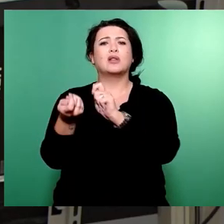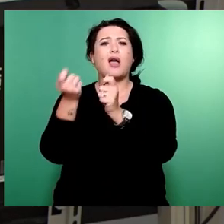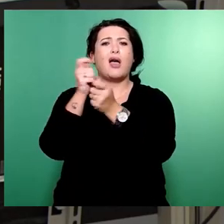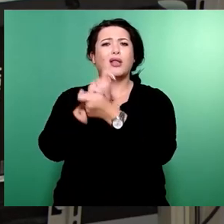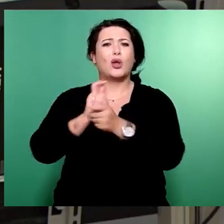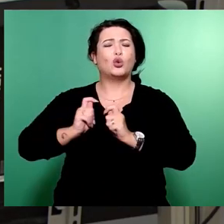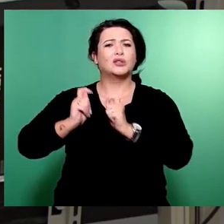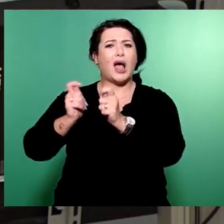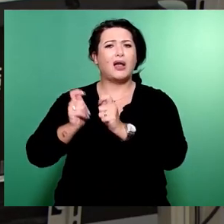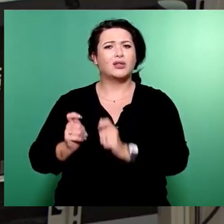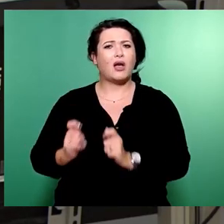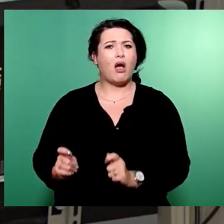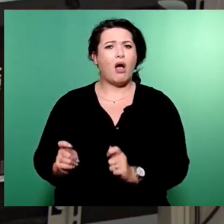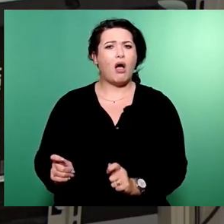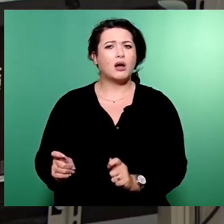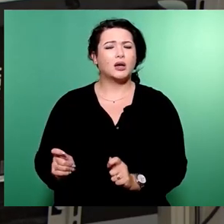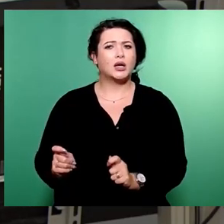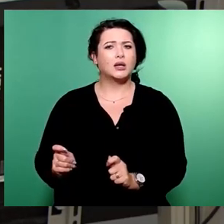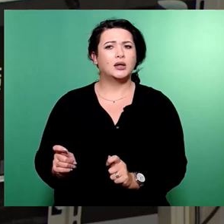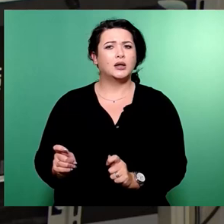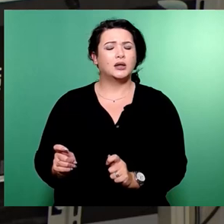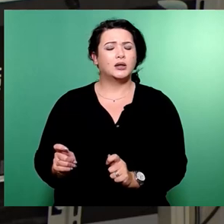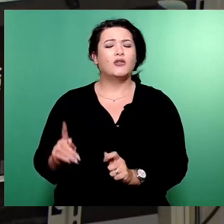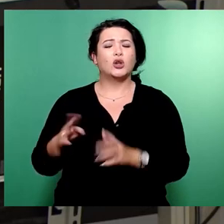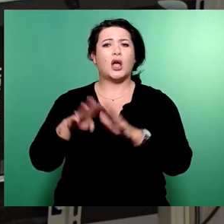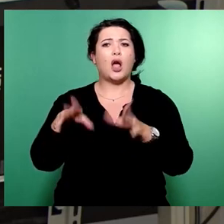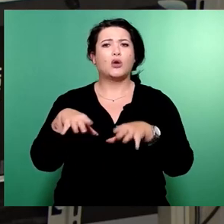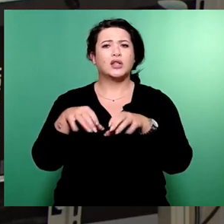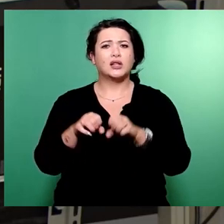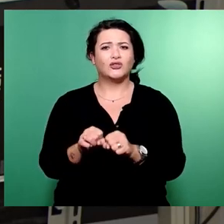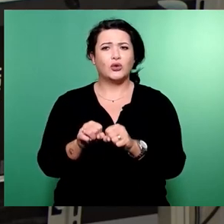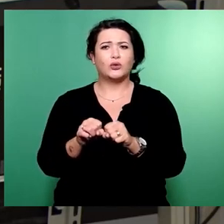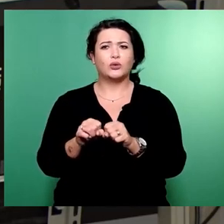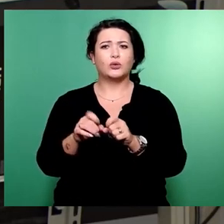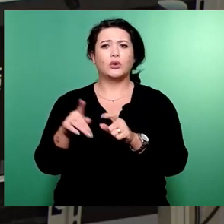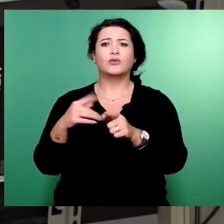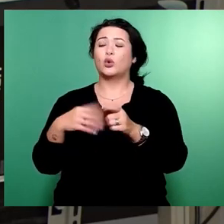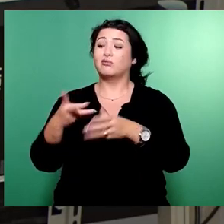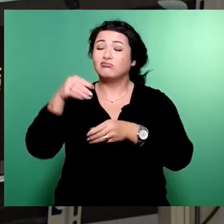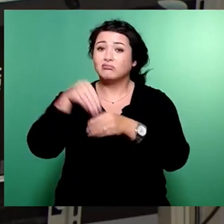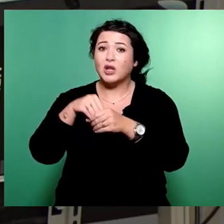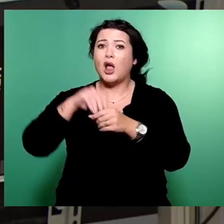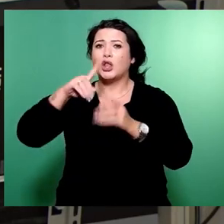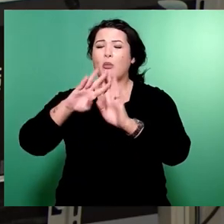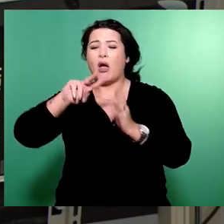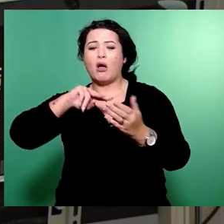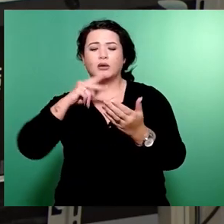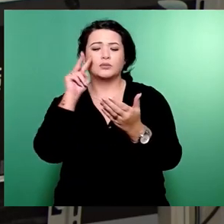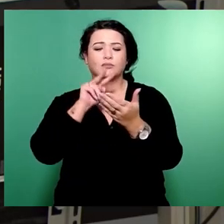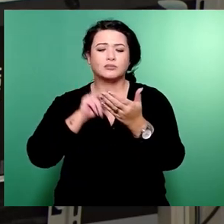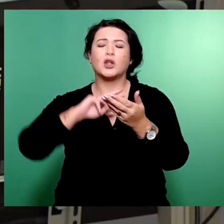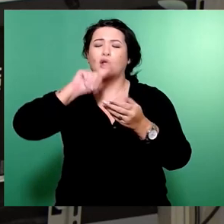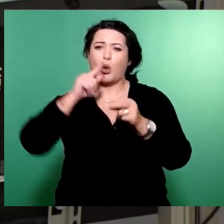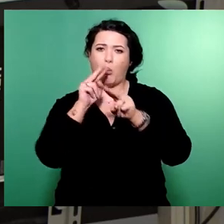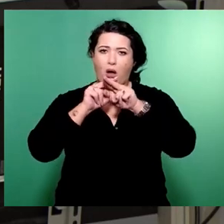der Haushaltsjongleure enthalten waren, runtergenommen korrigiert. Es blieben dann aber immer noch